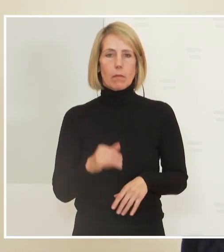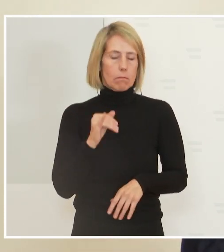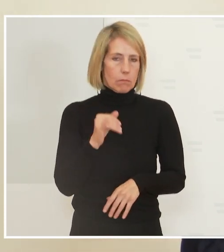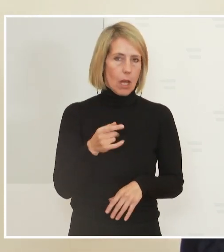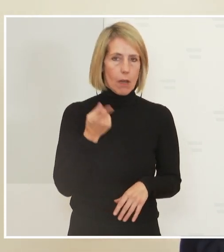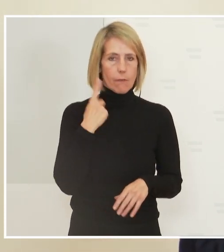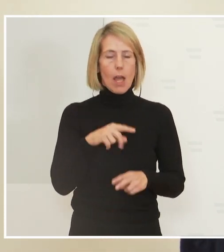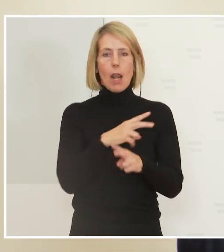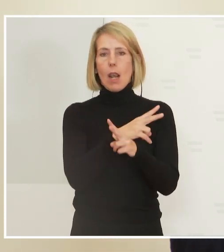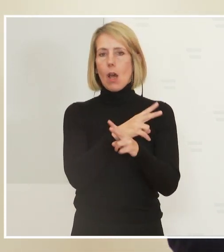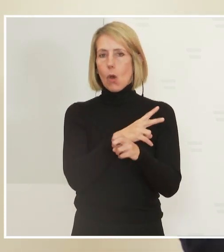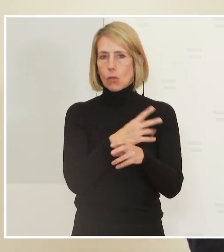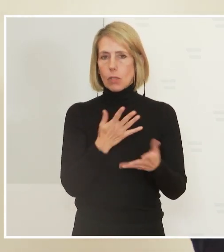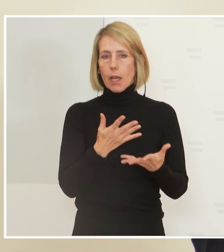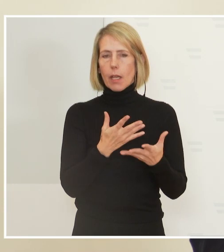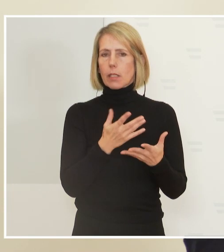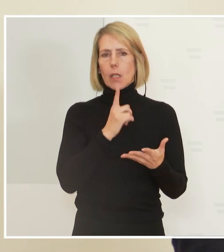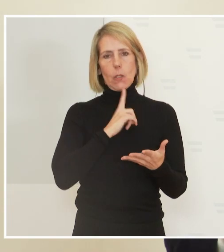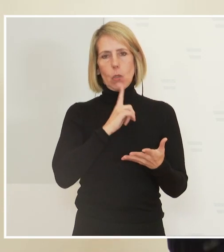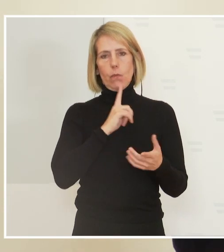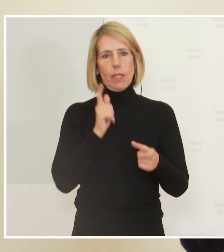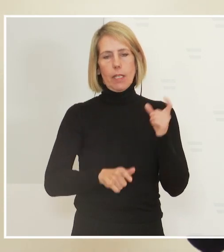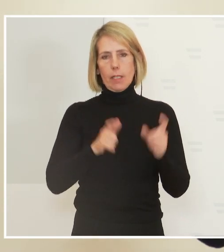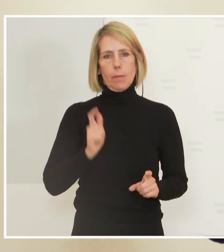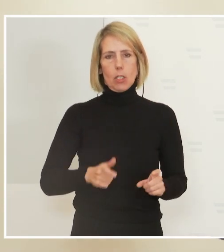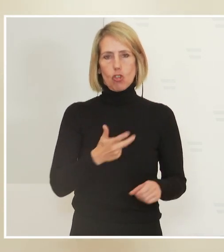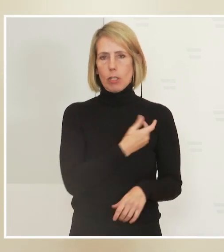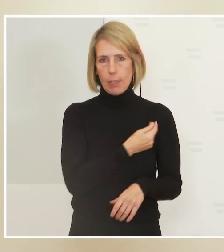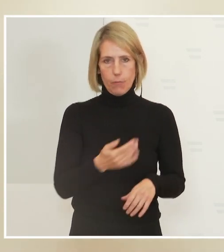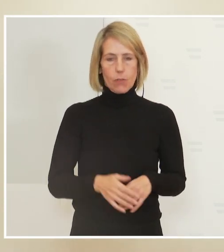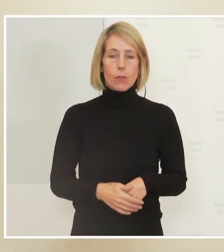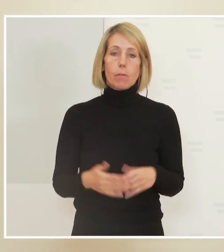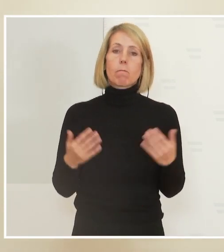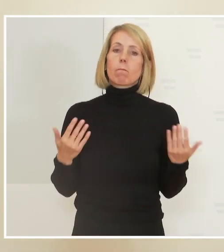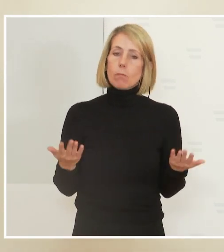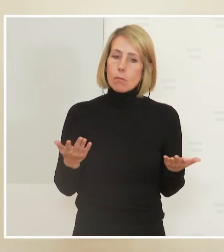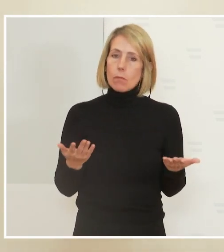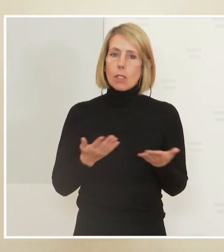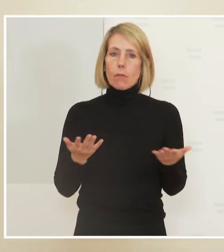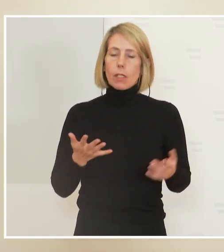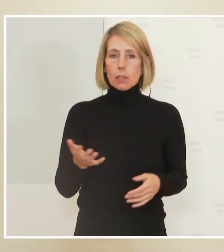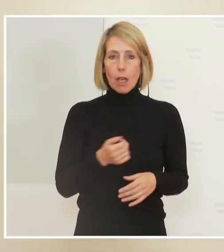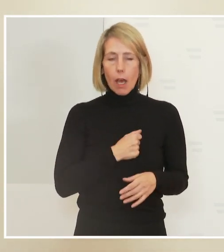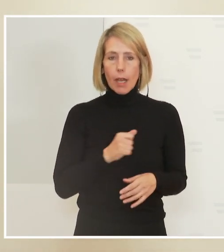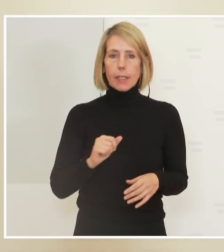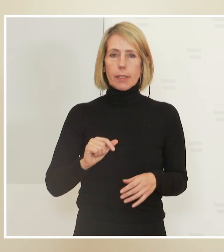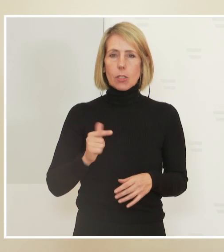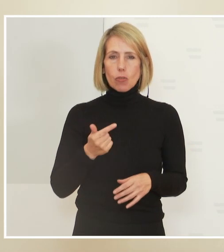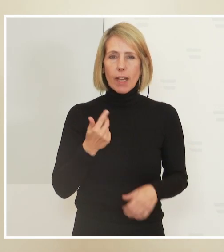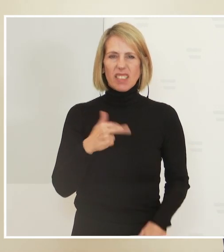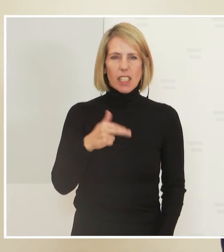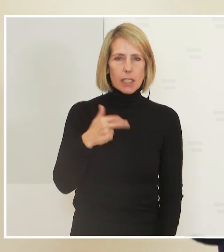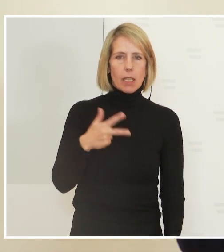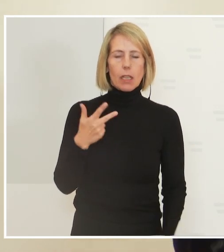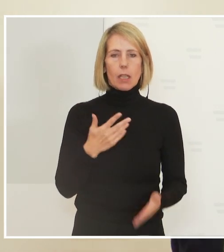in Österreich viel zu wenige Menschen geimpft sind und das, was wir erreicht haben mit diesem Zweidrittel durch